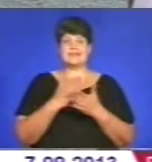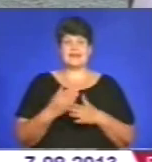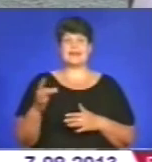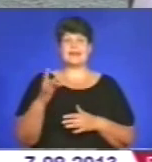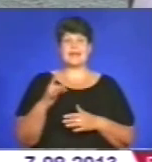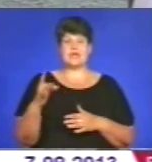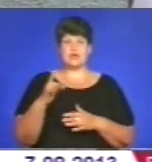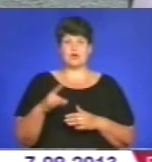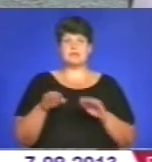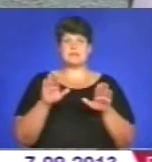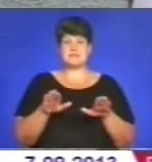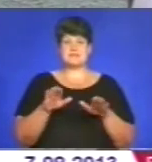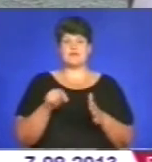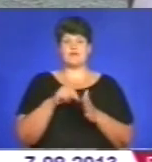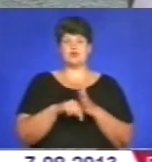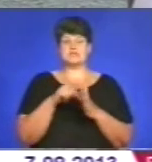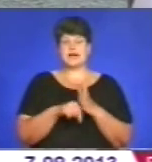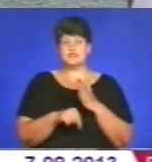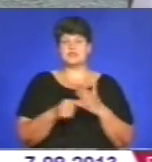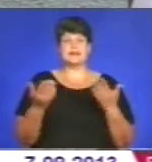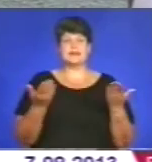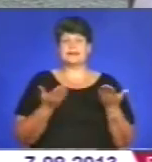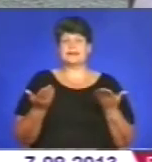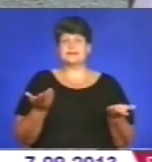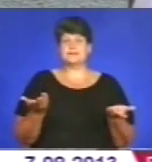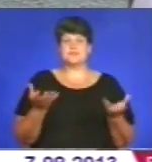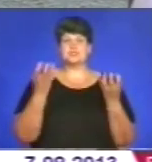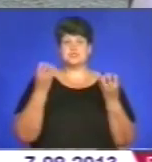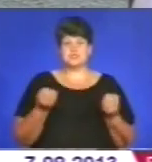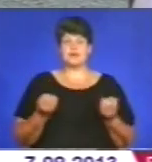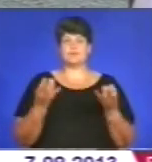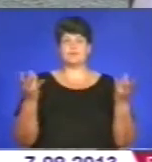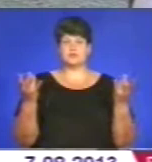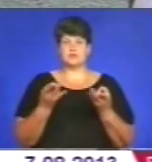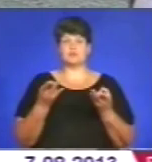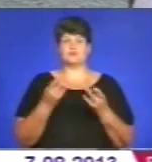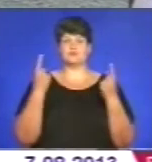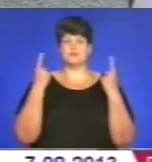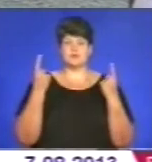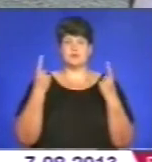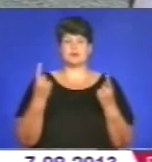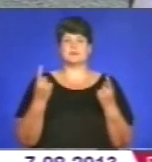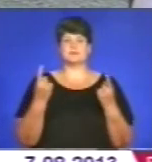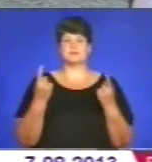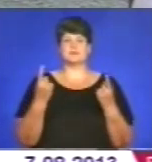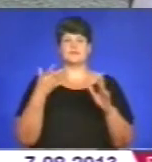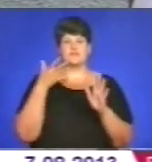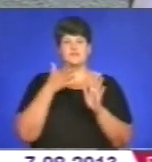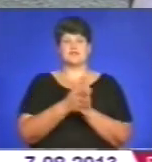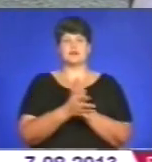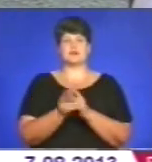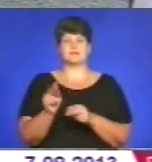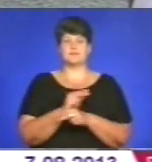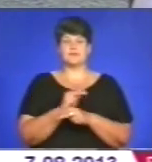тому що дороги місцевого значення, ті, які ще потребують значних витрат на